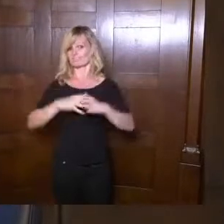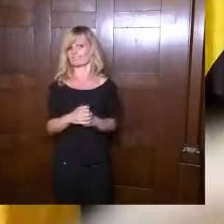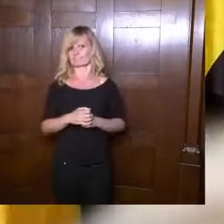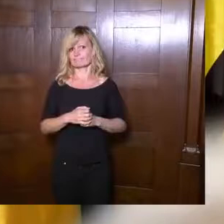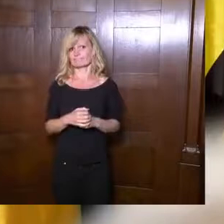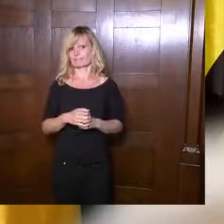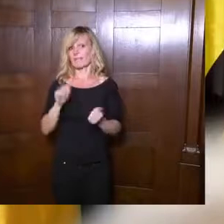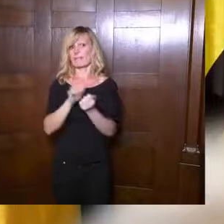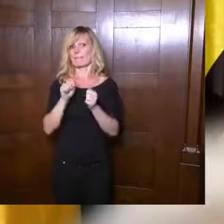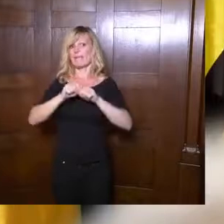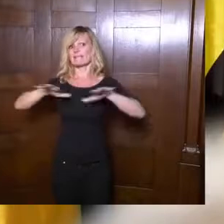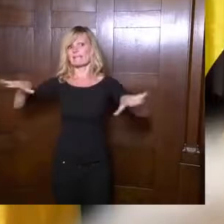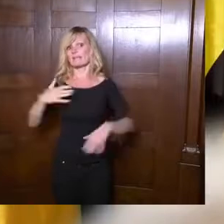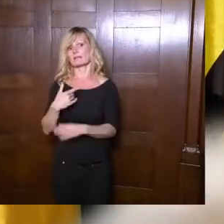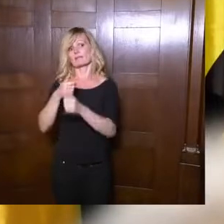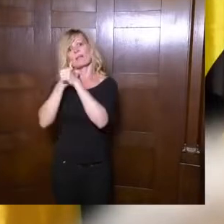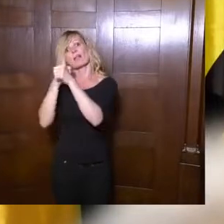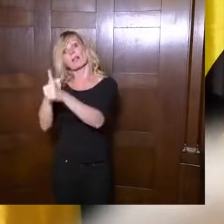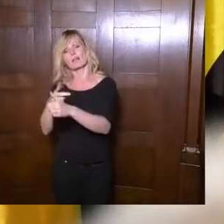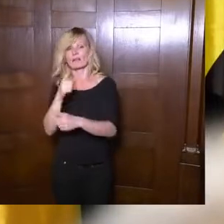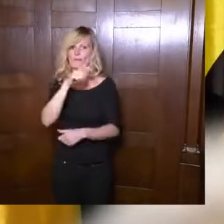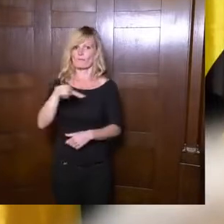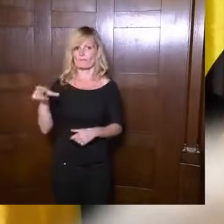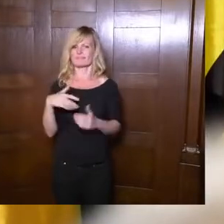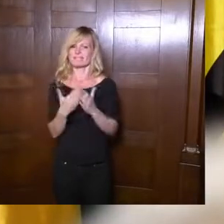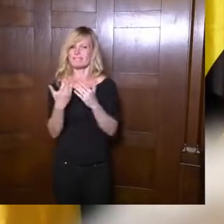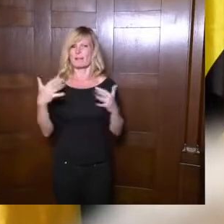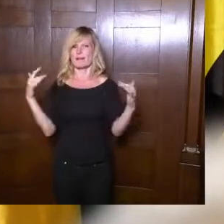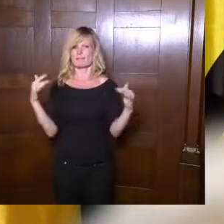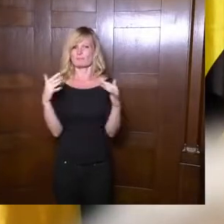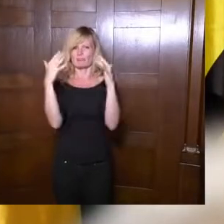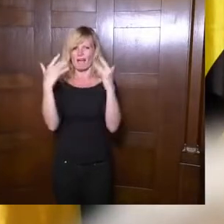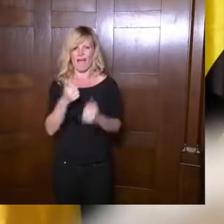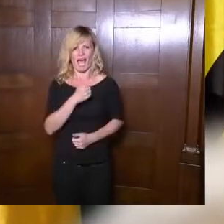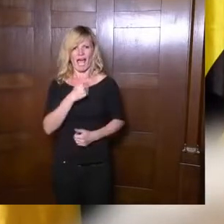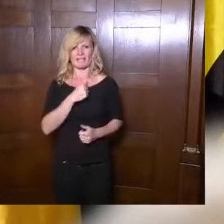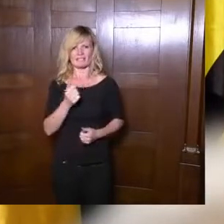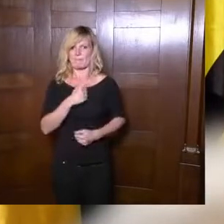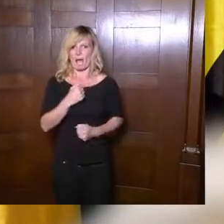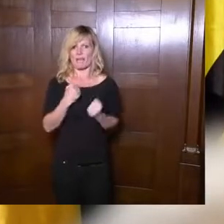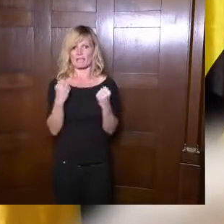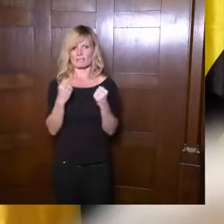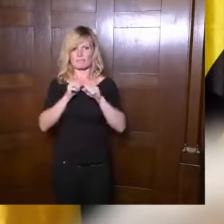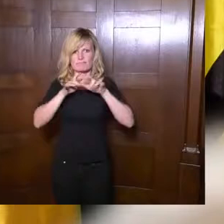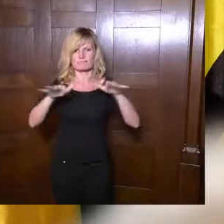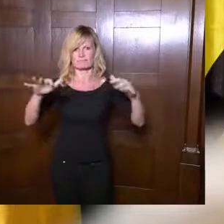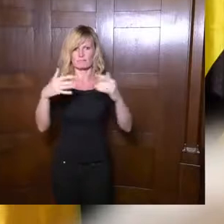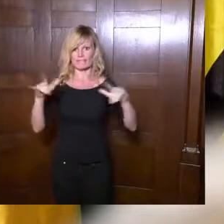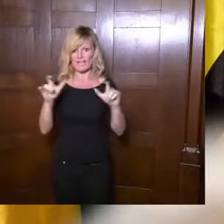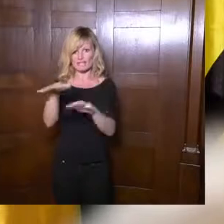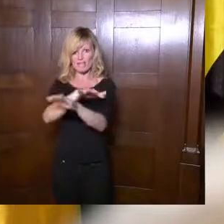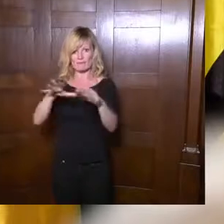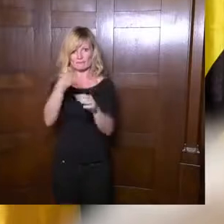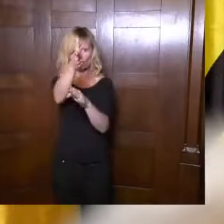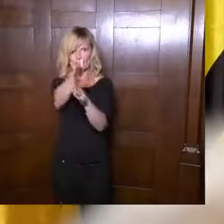hörigen Medien wurde eine Atmosphäre der Angst und Hysterie in der Gesellschaft geschaffen, die die Gesellschaft